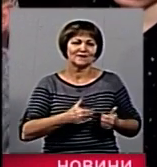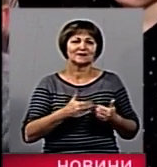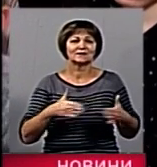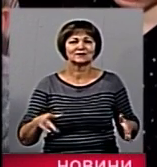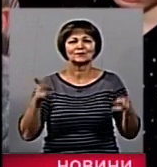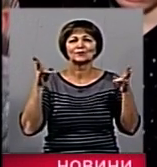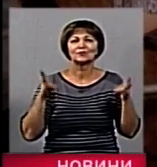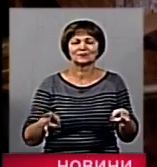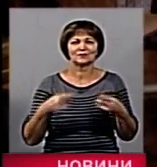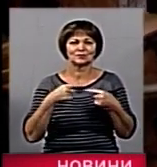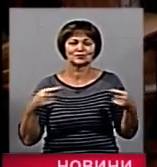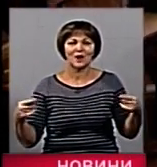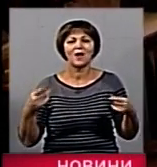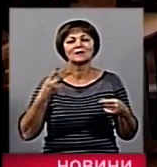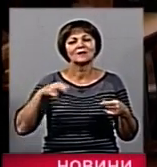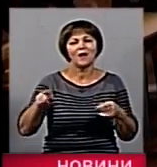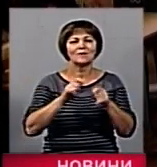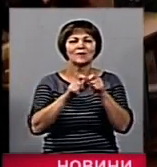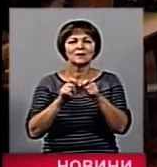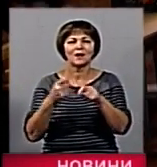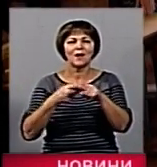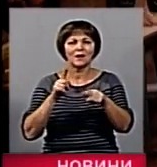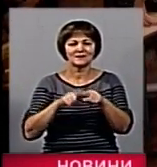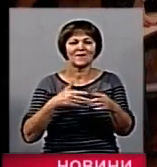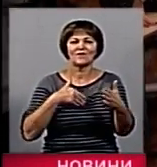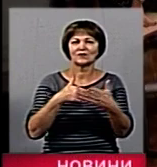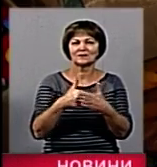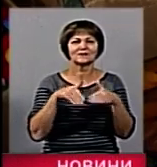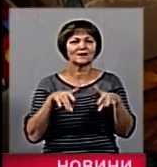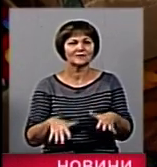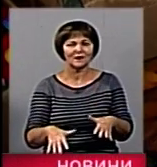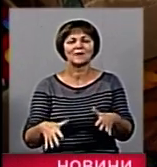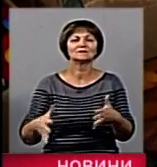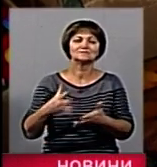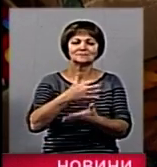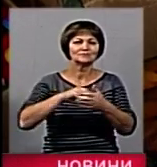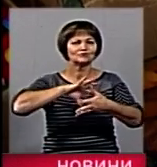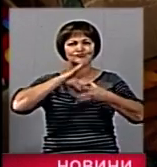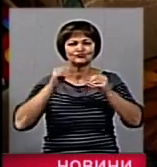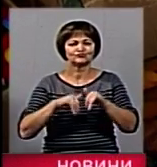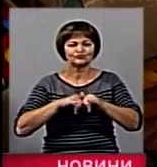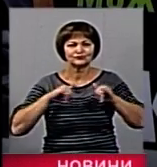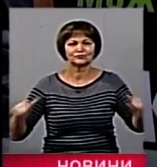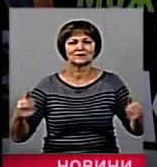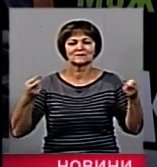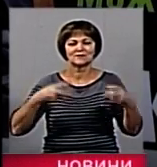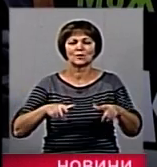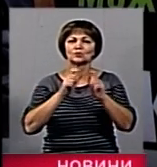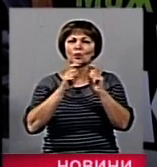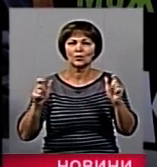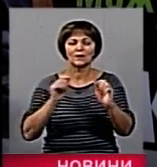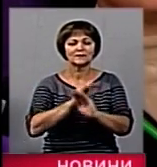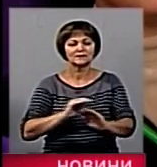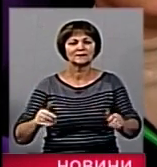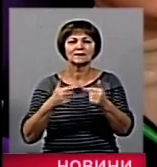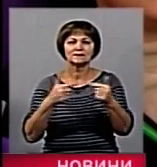Благодійна справа, яка для слабозорих дітей стала грою і водночас волонтерською місією, набрала неабияких обертів у стінах спеціалізованої школи. Школярі